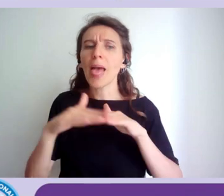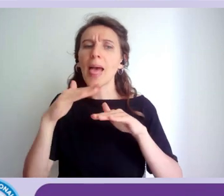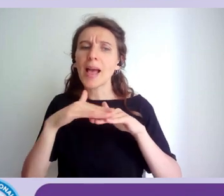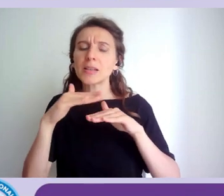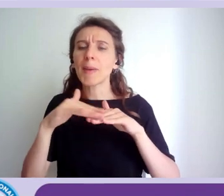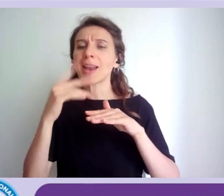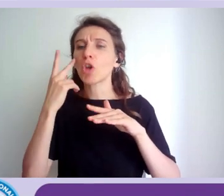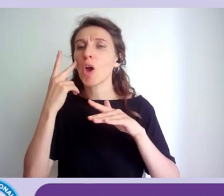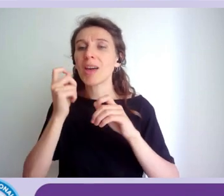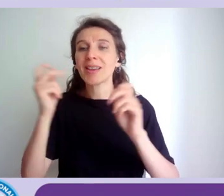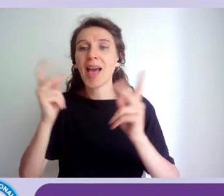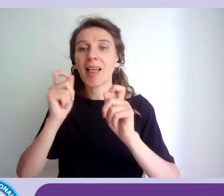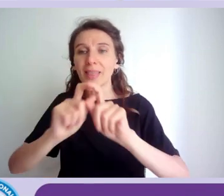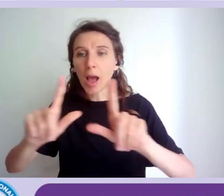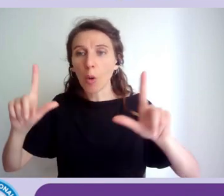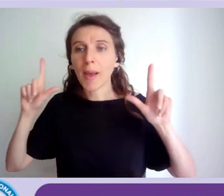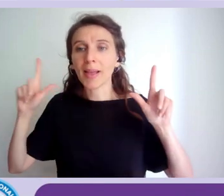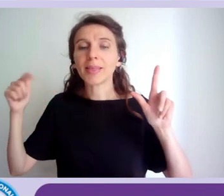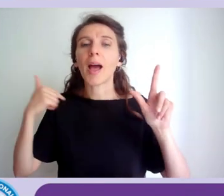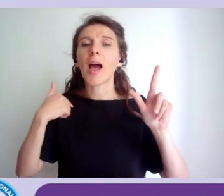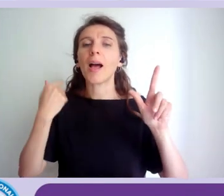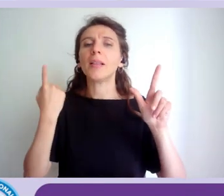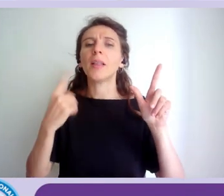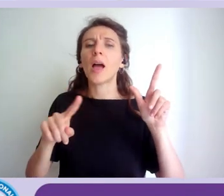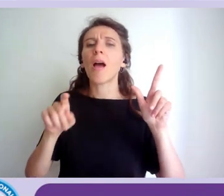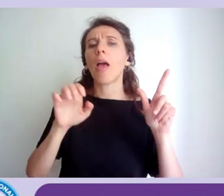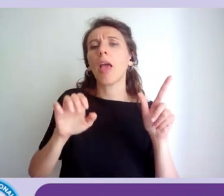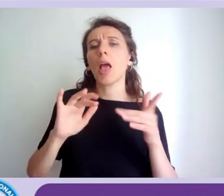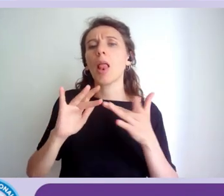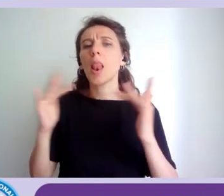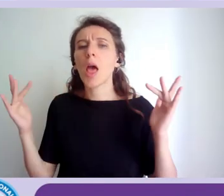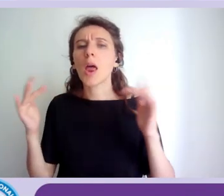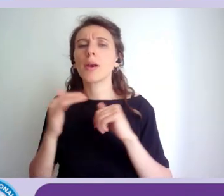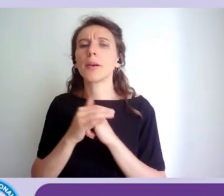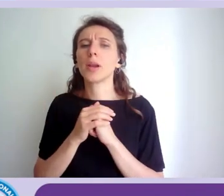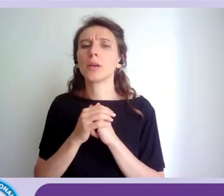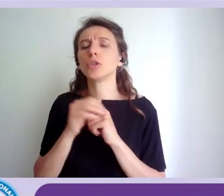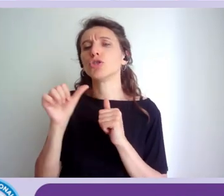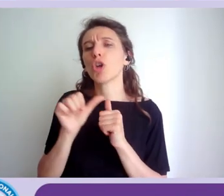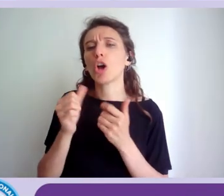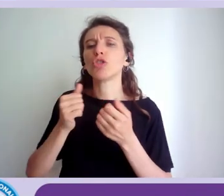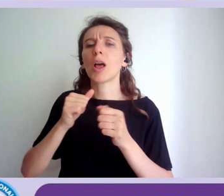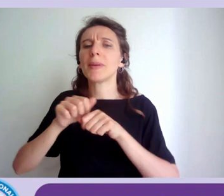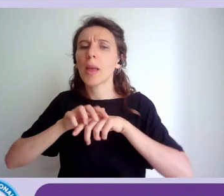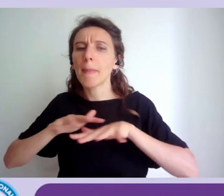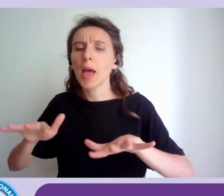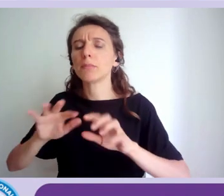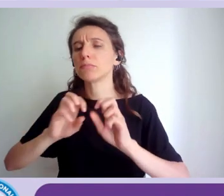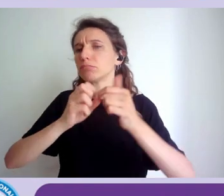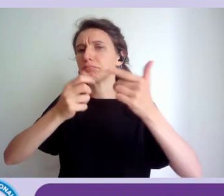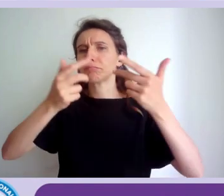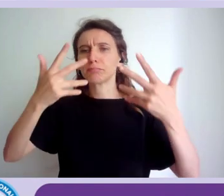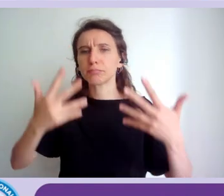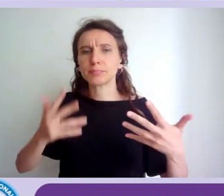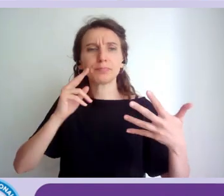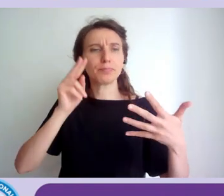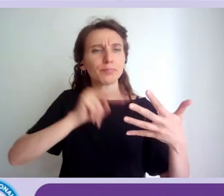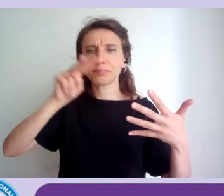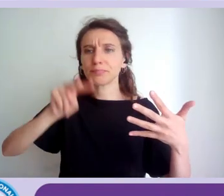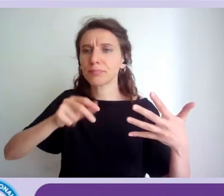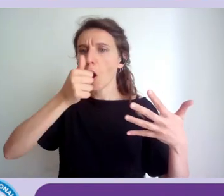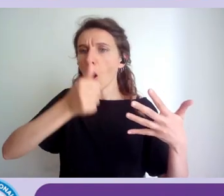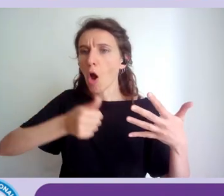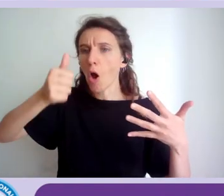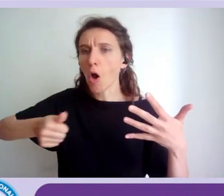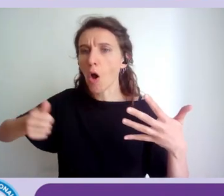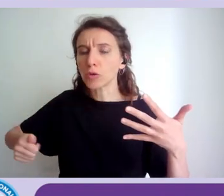aumentata l'esperto di learning il social media manager user experience e il web accessibility expert